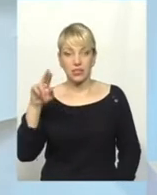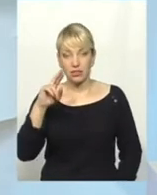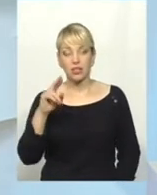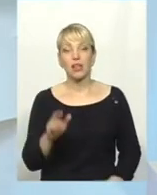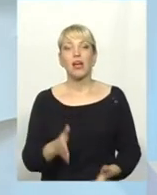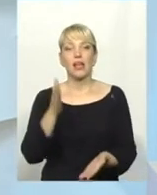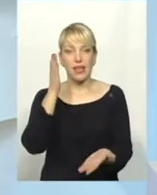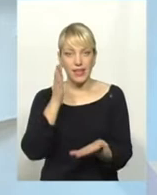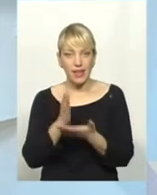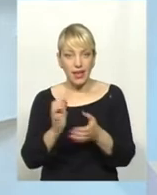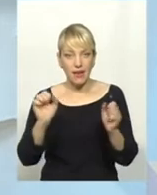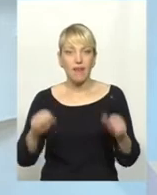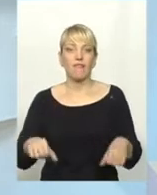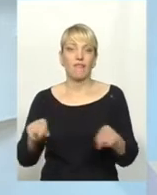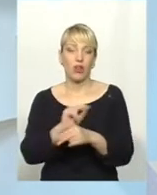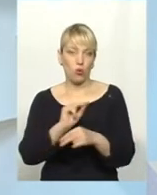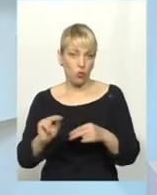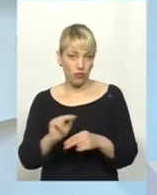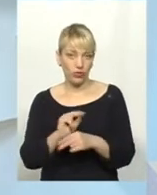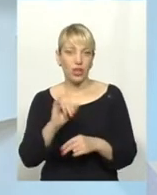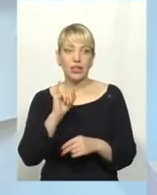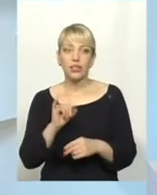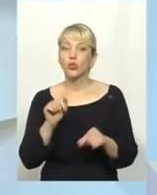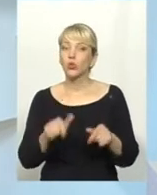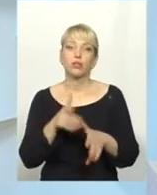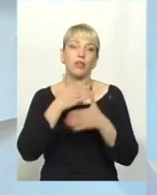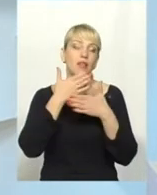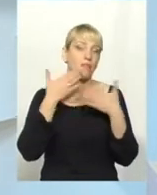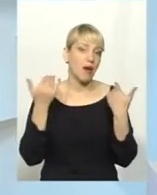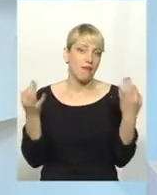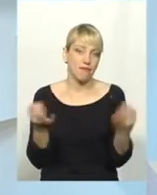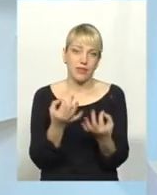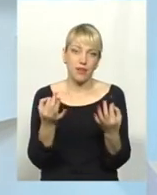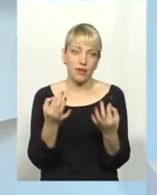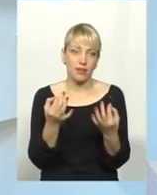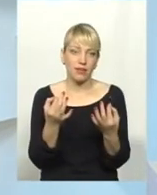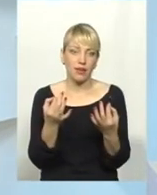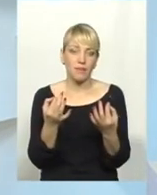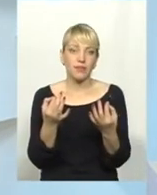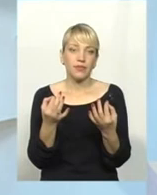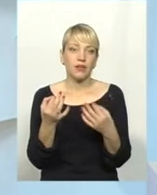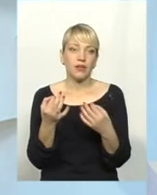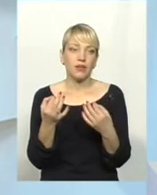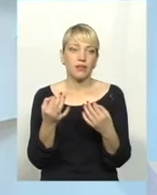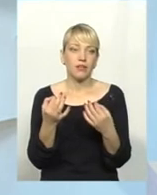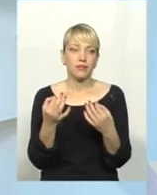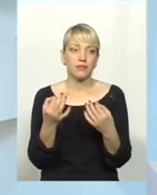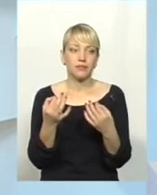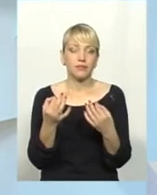І тут, ну, нема ніяких переджень. Але вони виліковані в кого?